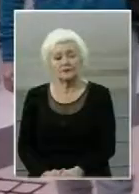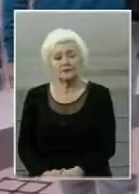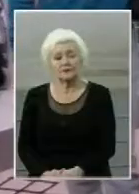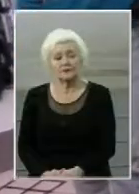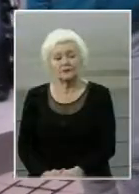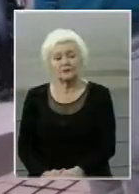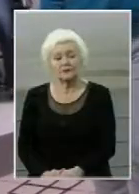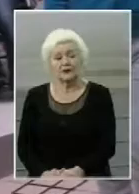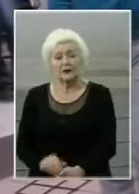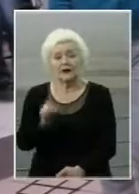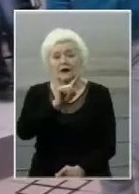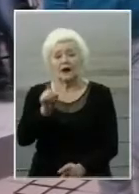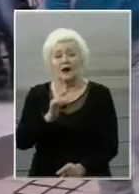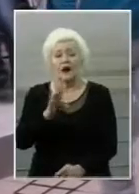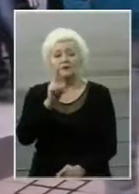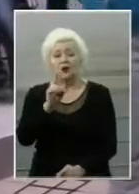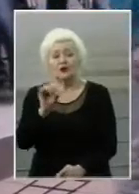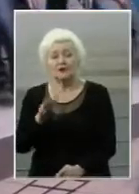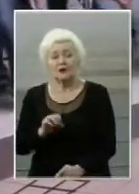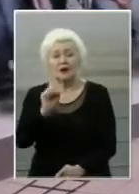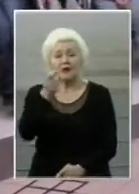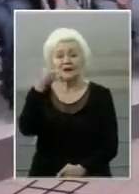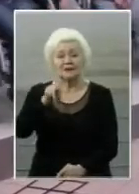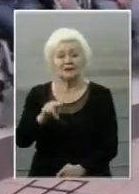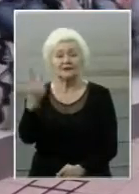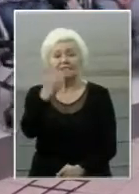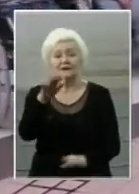Маматюк Анастасія за третій місці.